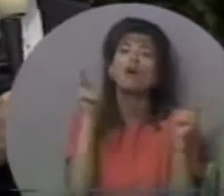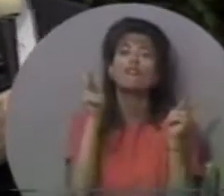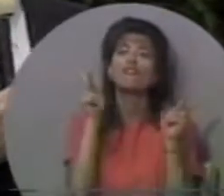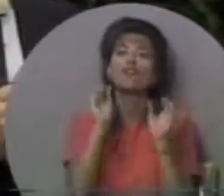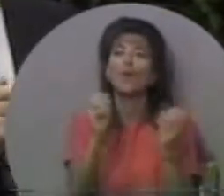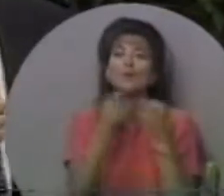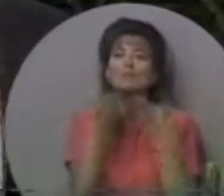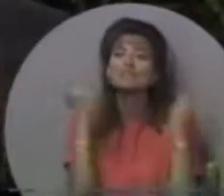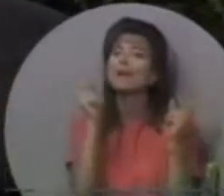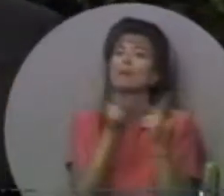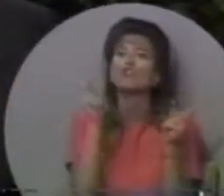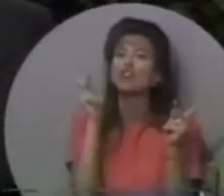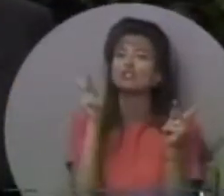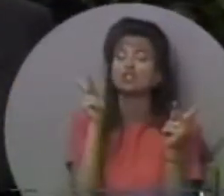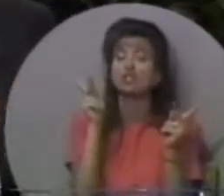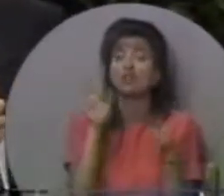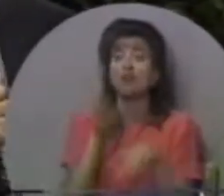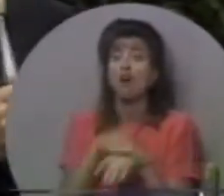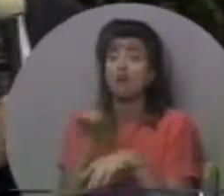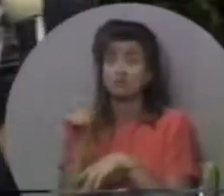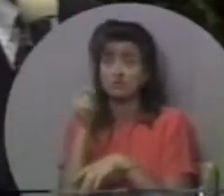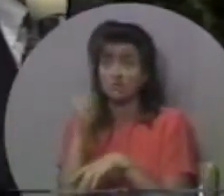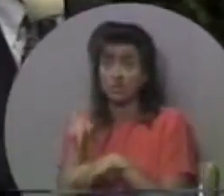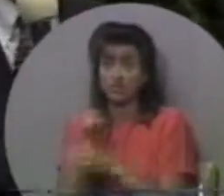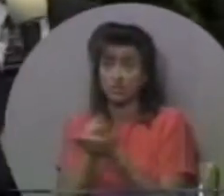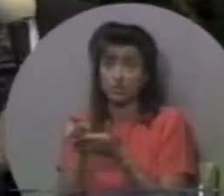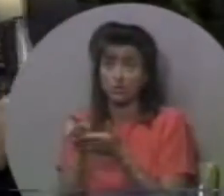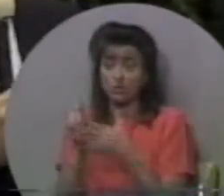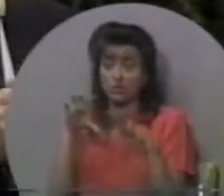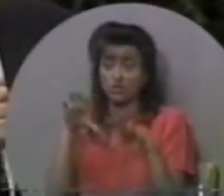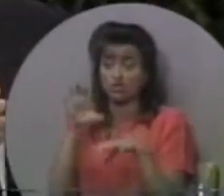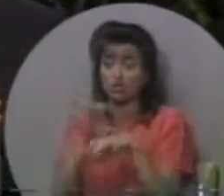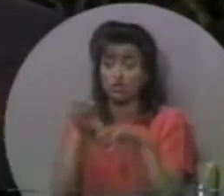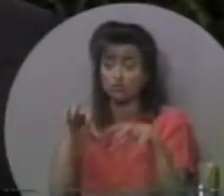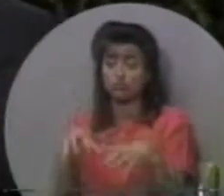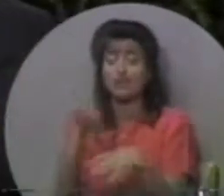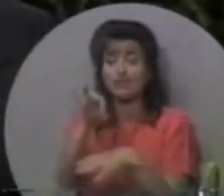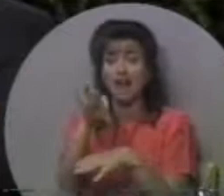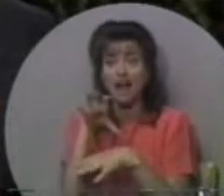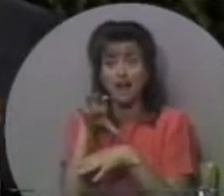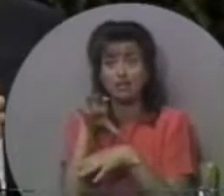досконалість. І в цей вівторок